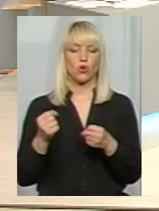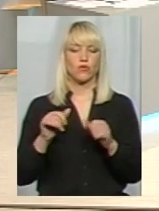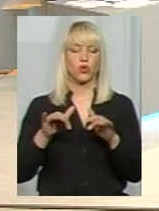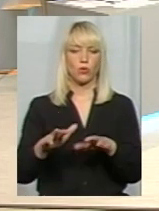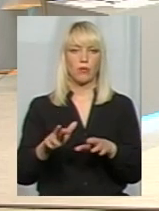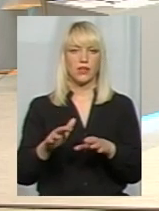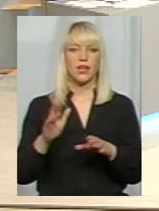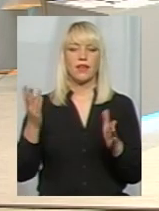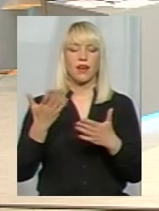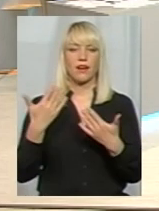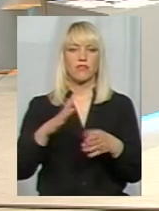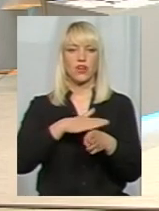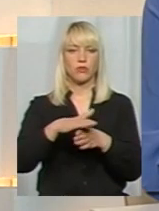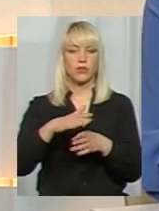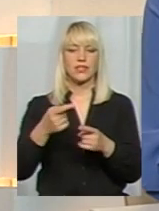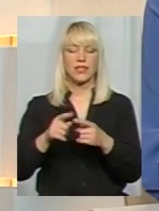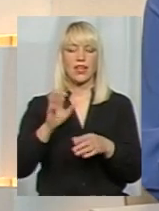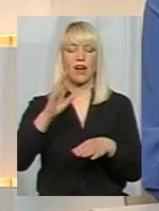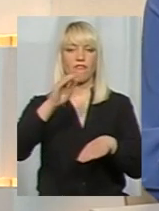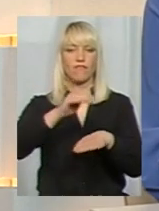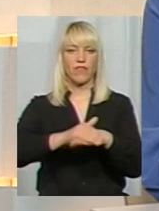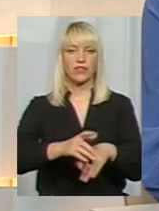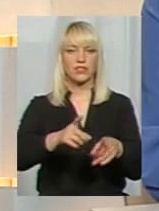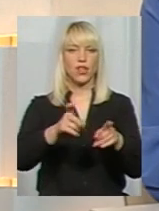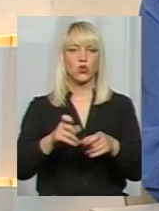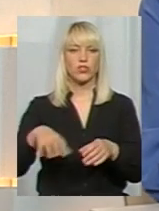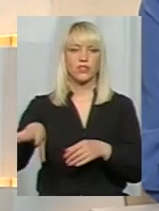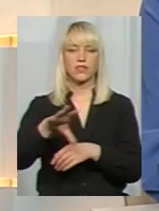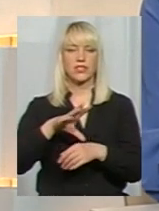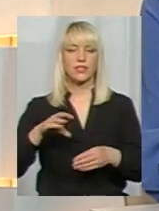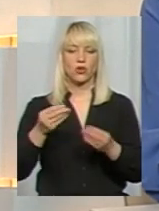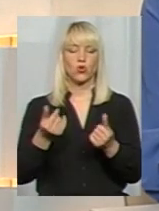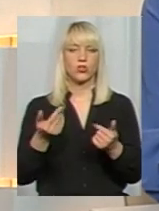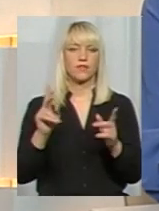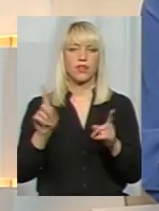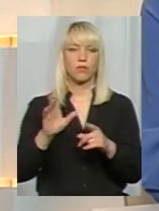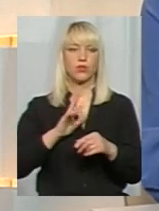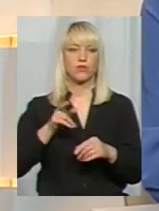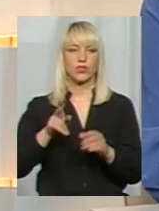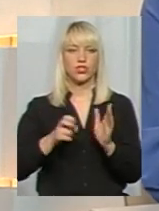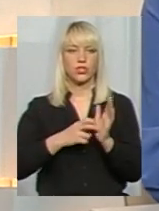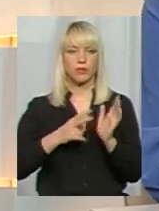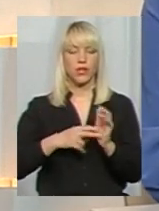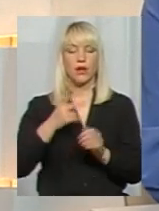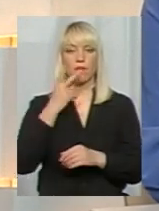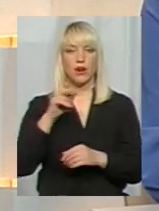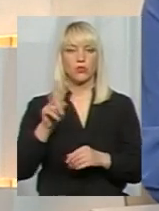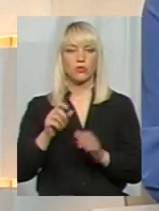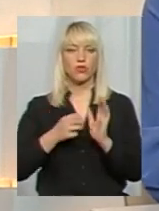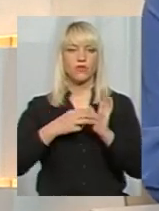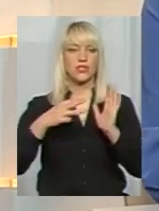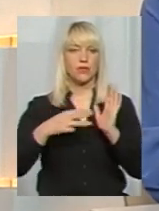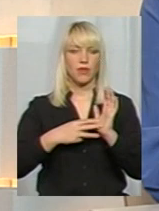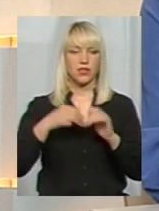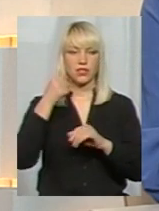залучення всіх коштів, що були залучені в 2017 році. Зараз ми бачимо на 2018 рік лише планові